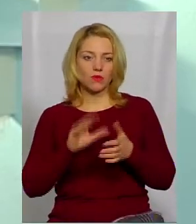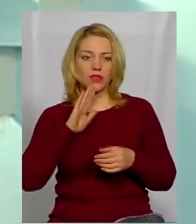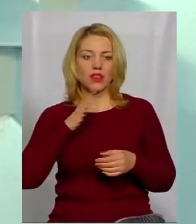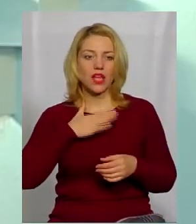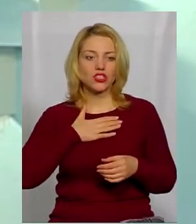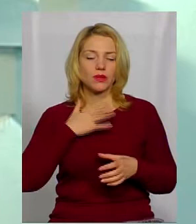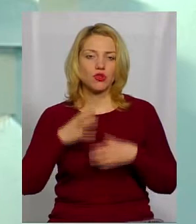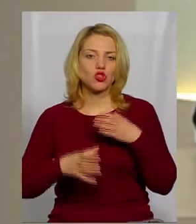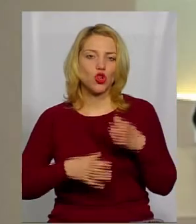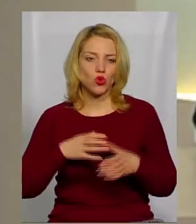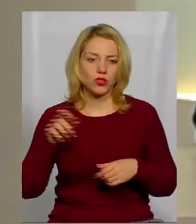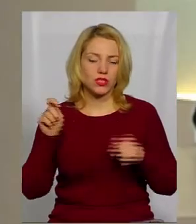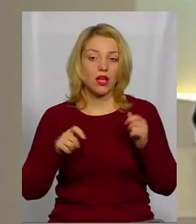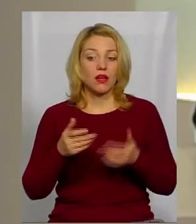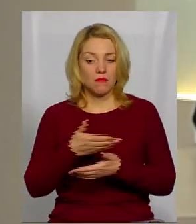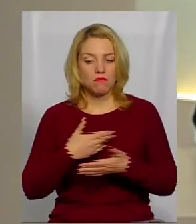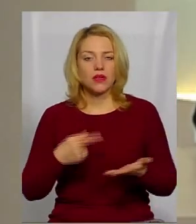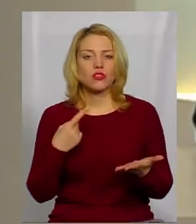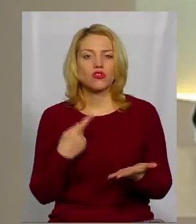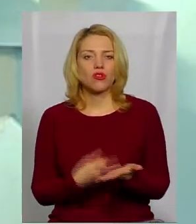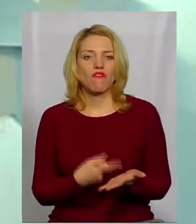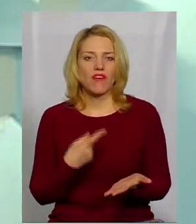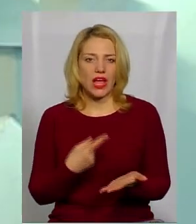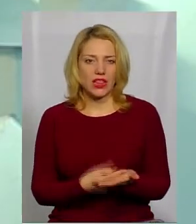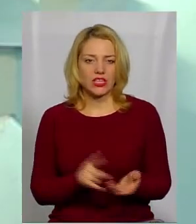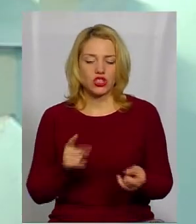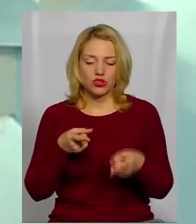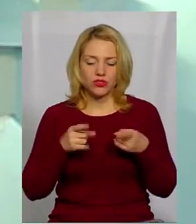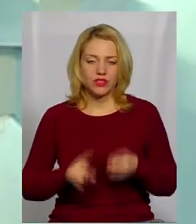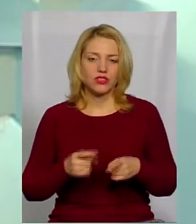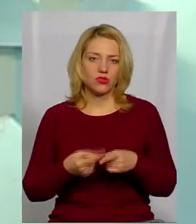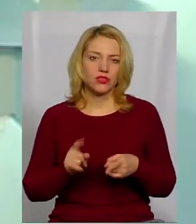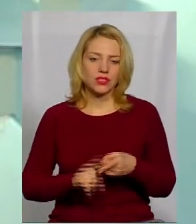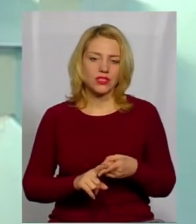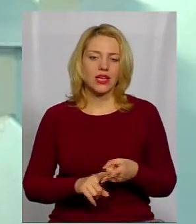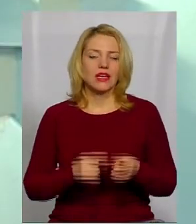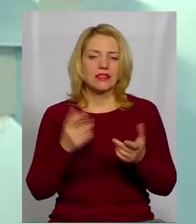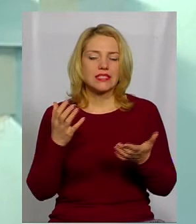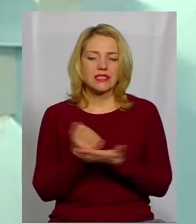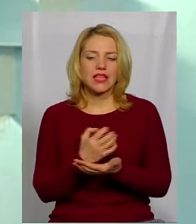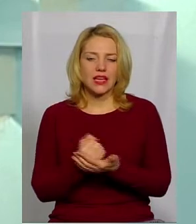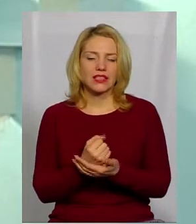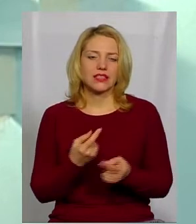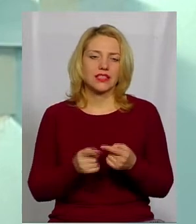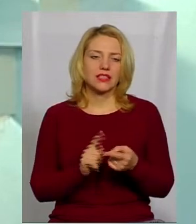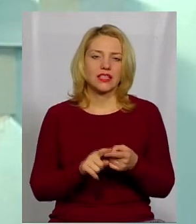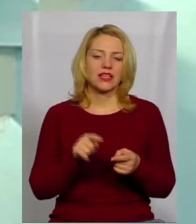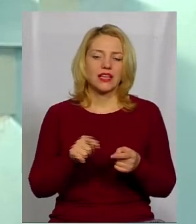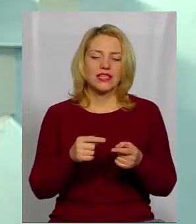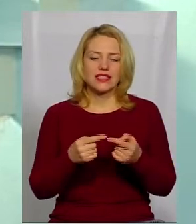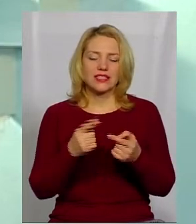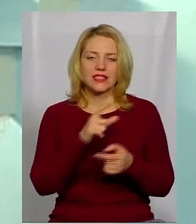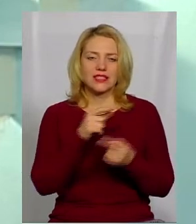симпозіумах ми таки довели, що дійсно ці знахідки, знарядь, які вже виготовляла та первісна